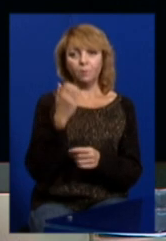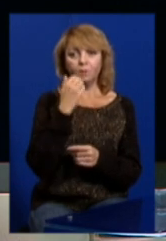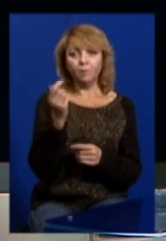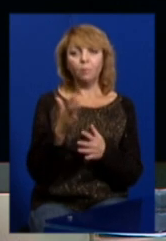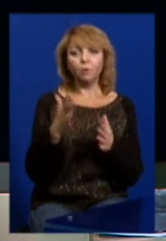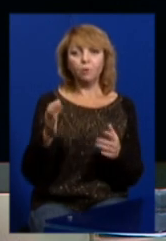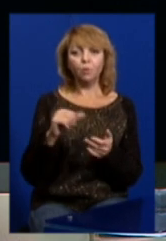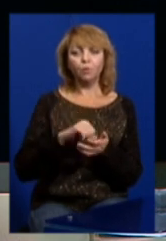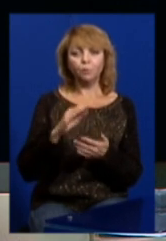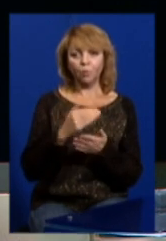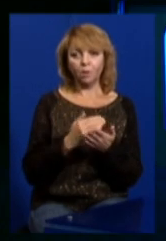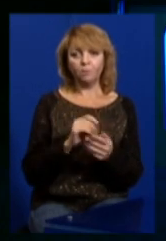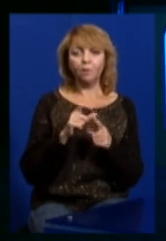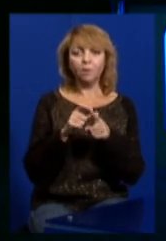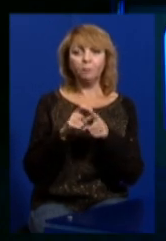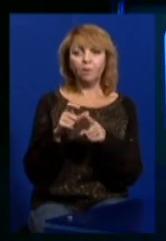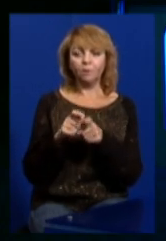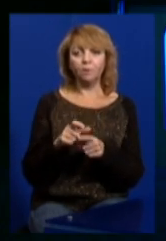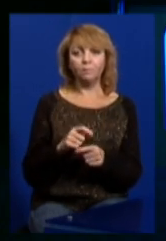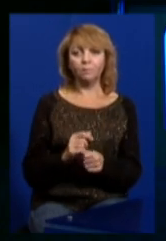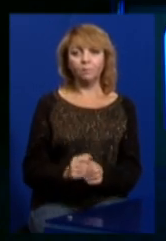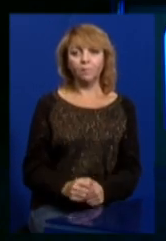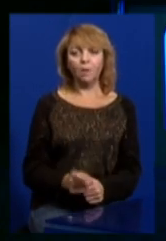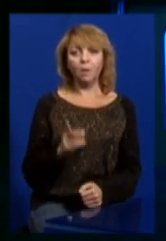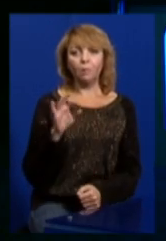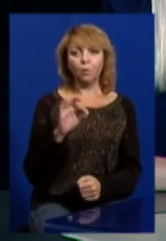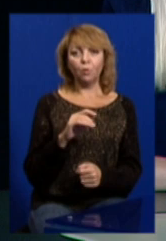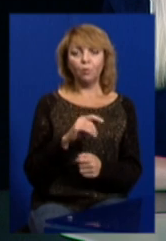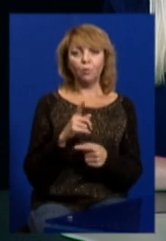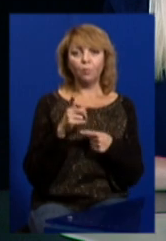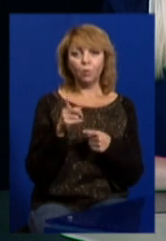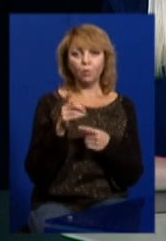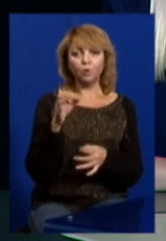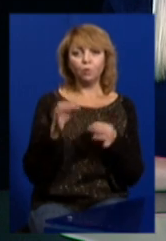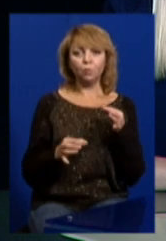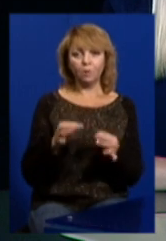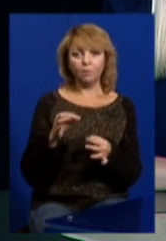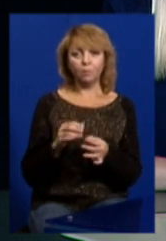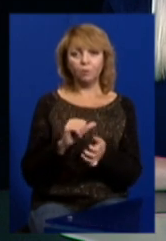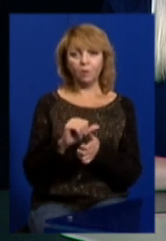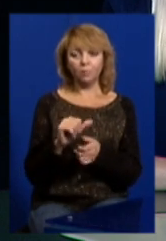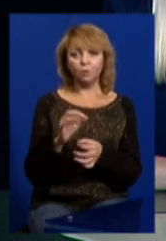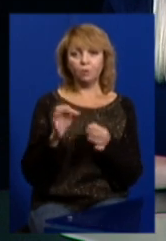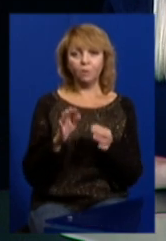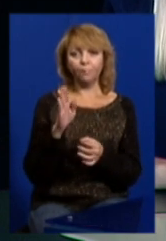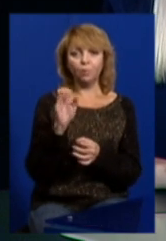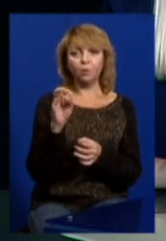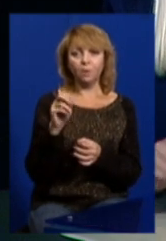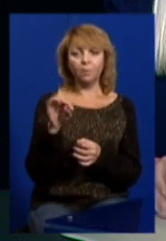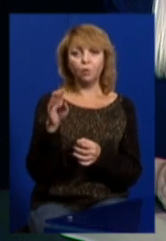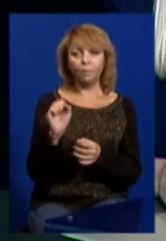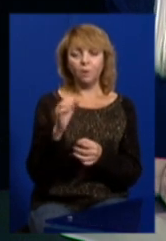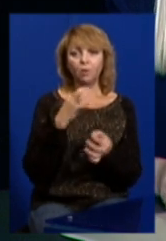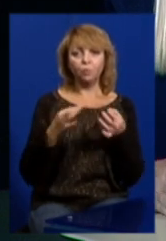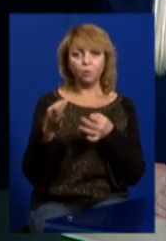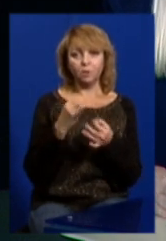участь у програмі, за відповіді змістовні. Дякую вам. Про погрози суддям, зокрема судді Володимиру Плілетньову,